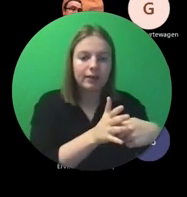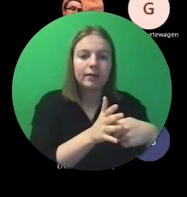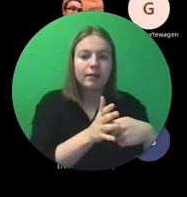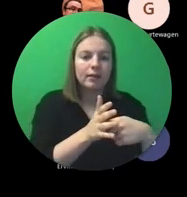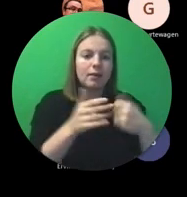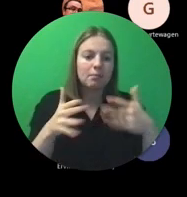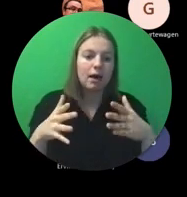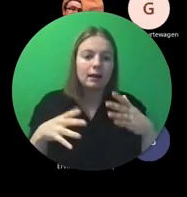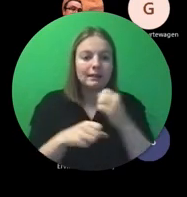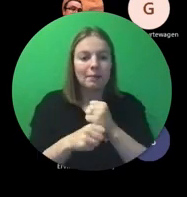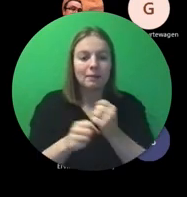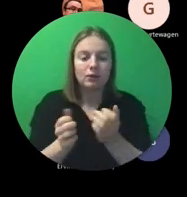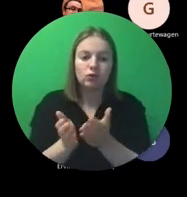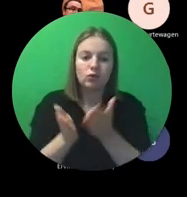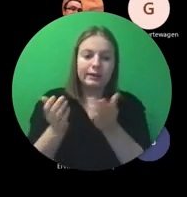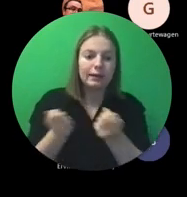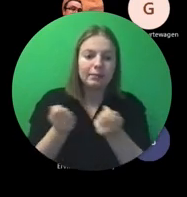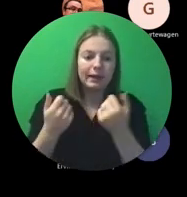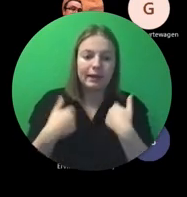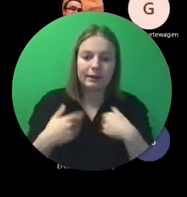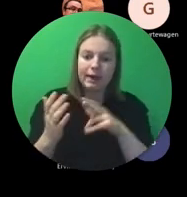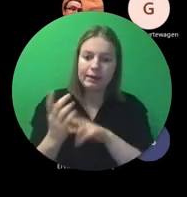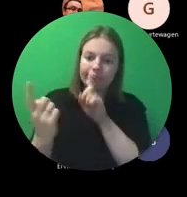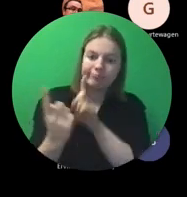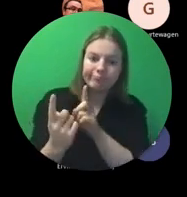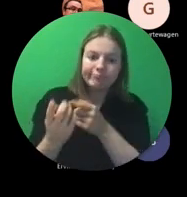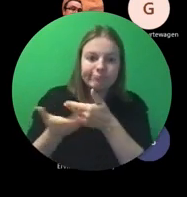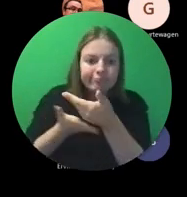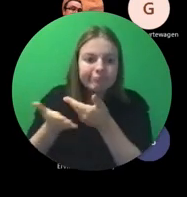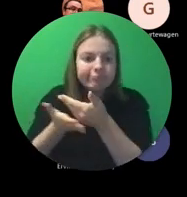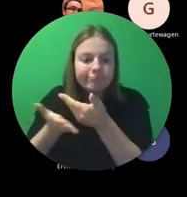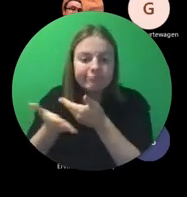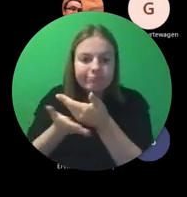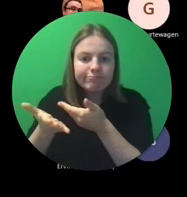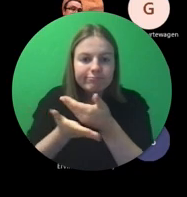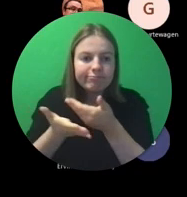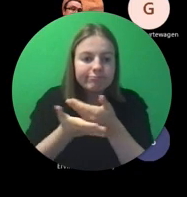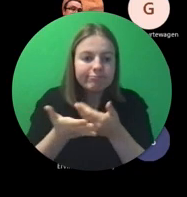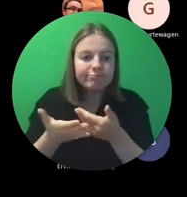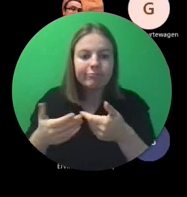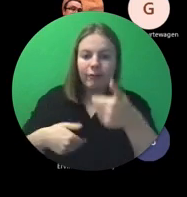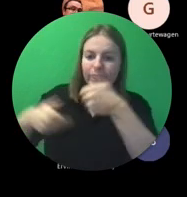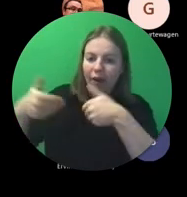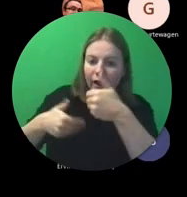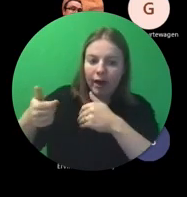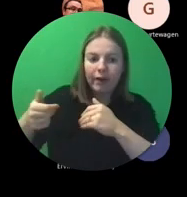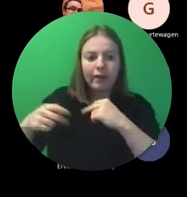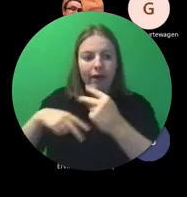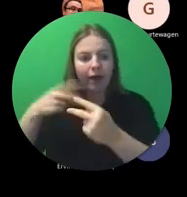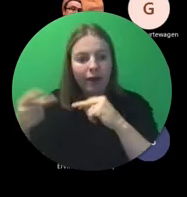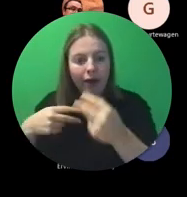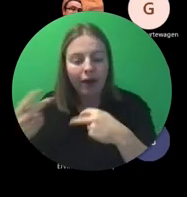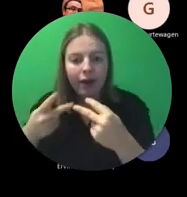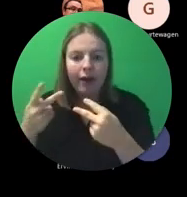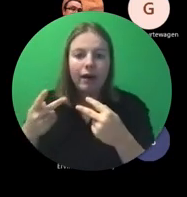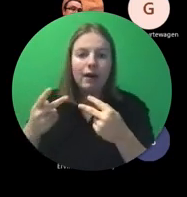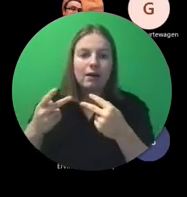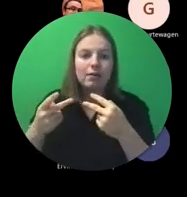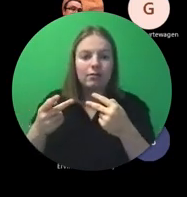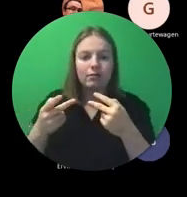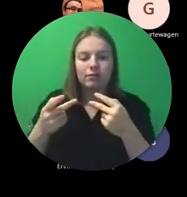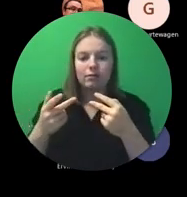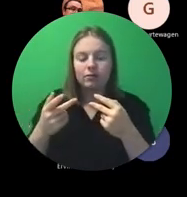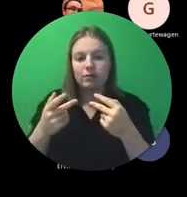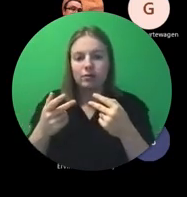dossierbeheerder een op een een overleg te hebben van goed om vragen op te lossen richting de